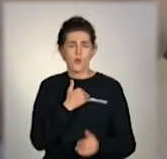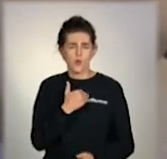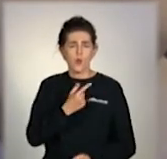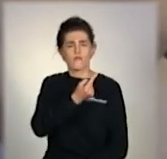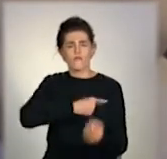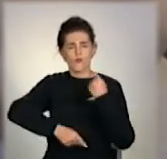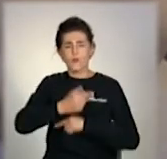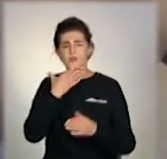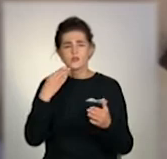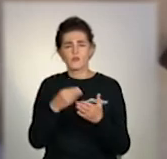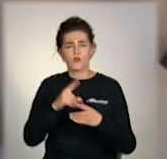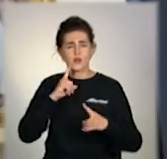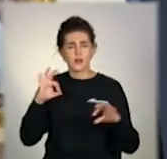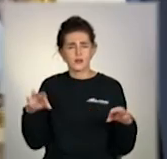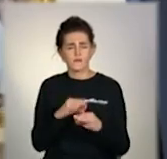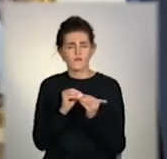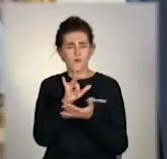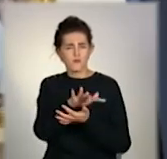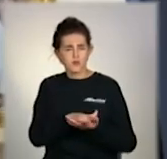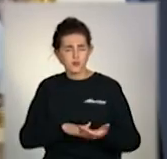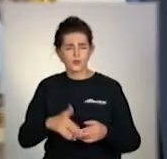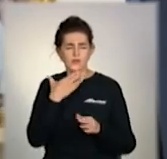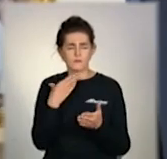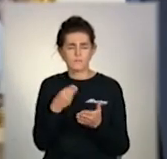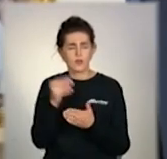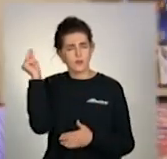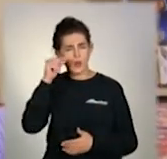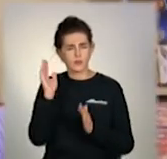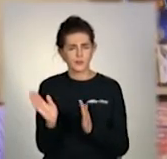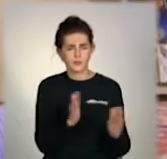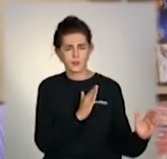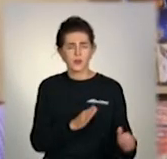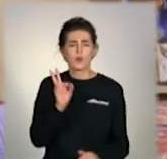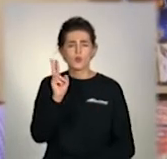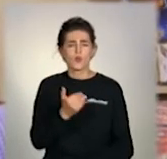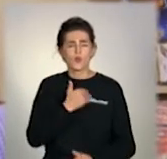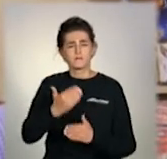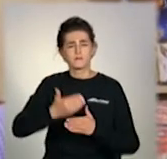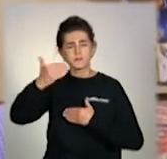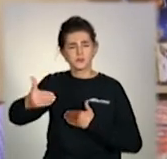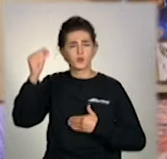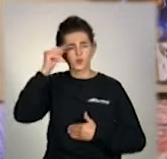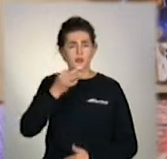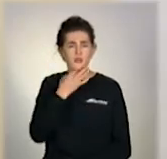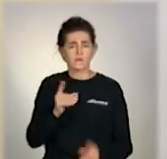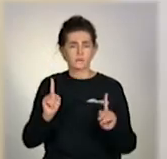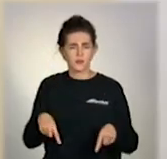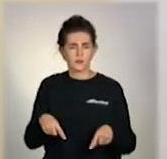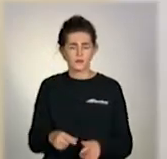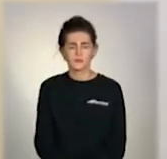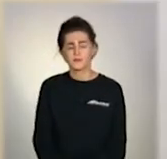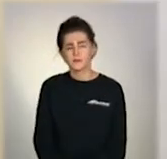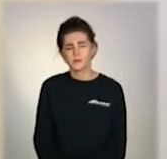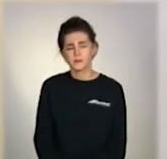повернулися б до класичної системи навчання. Та є й ті, кого цілком задовольняє дистанційка. Карина Телепіна, Артем